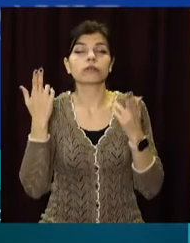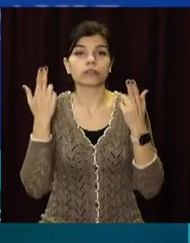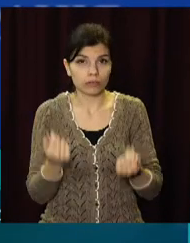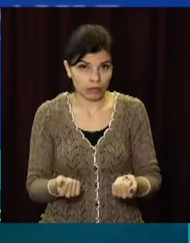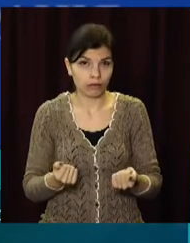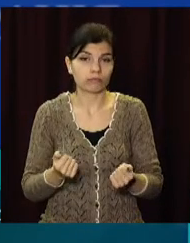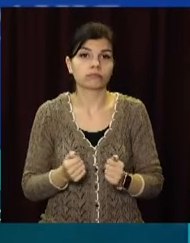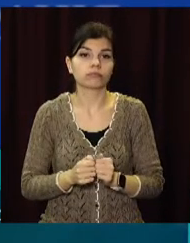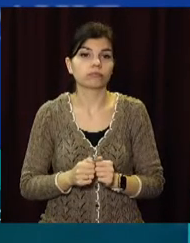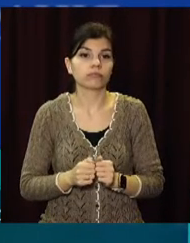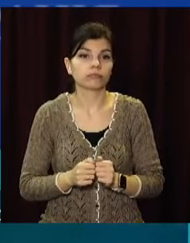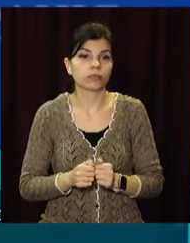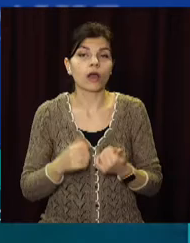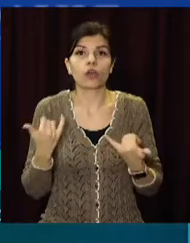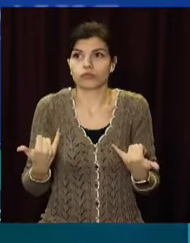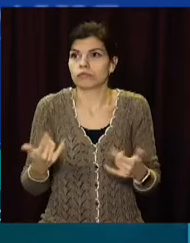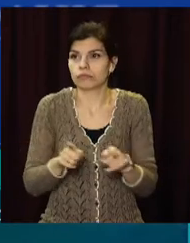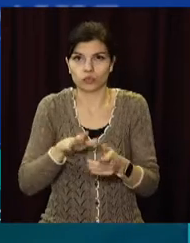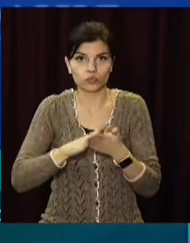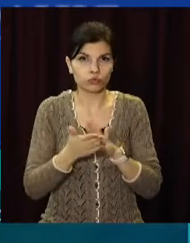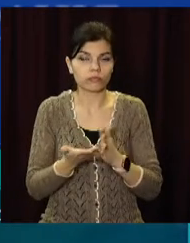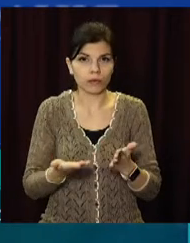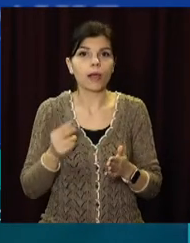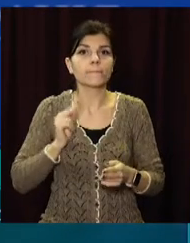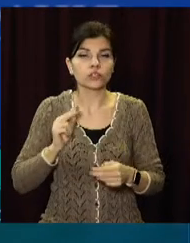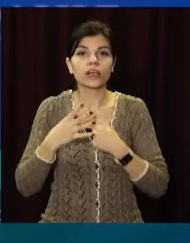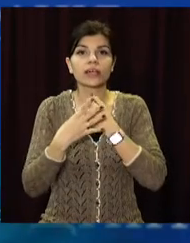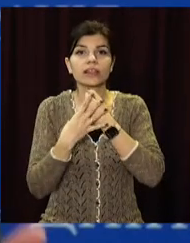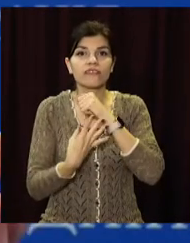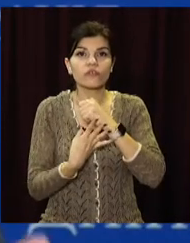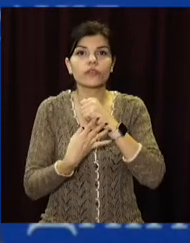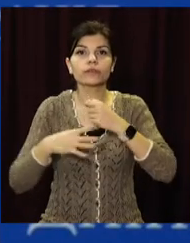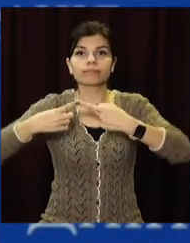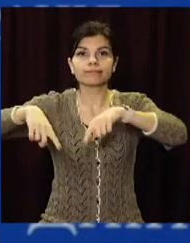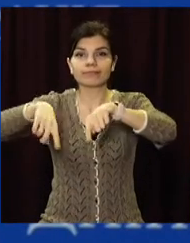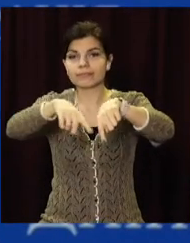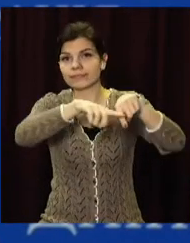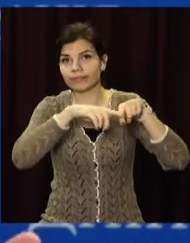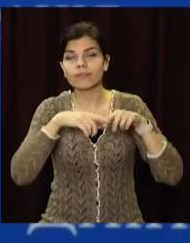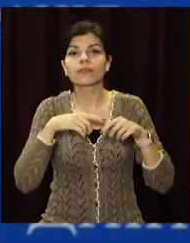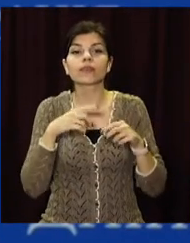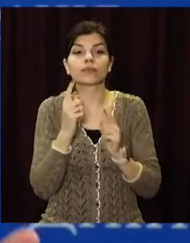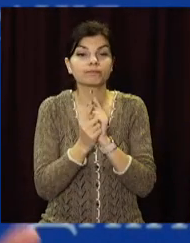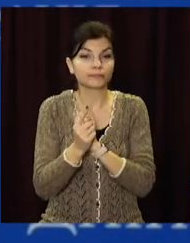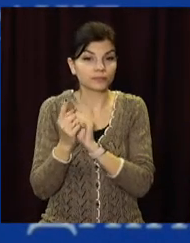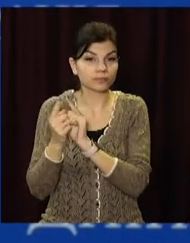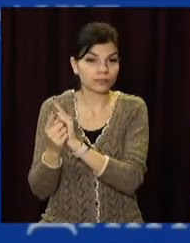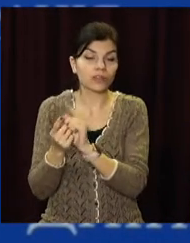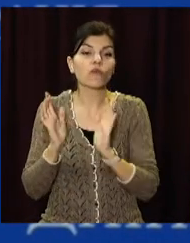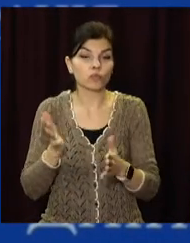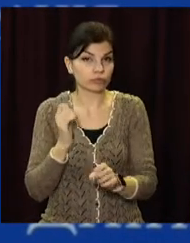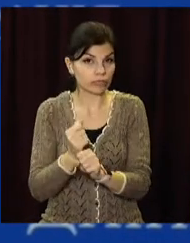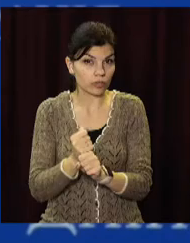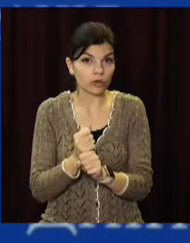тим паче в теперішніх умовах. Працюємо, 19 об'єктів реконструються, до кінця року вже буде